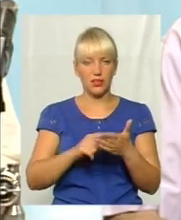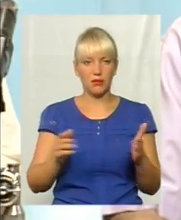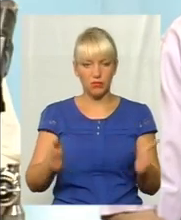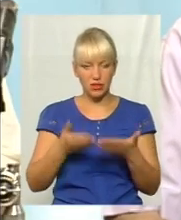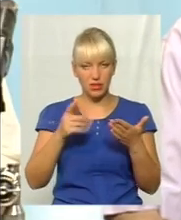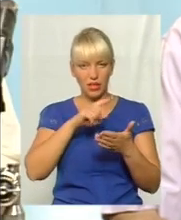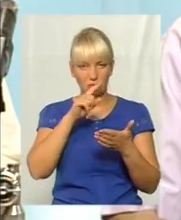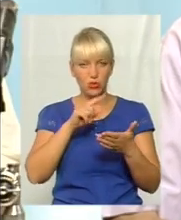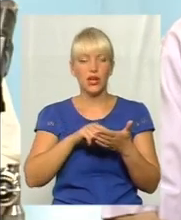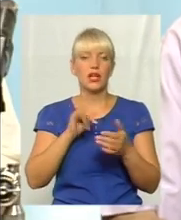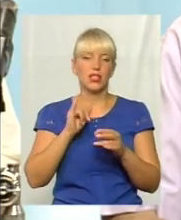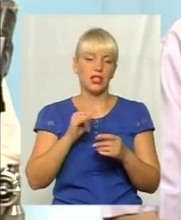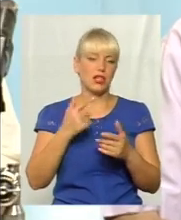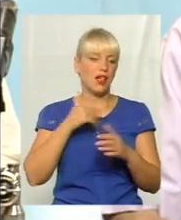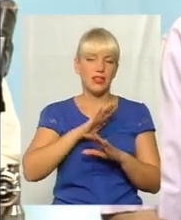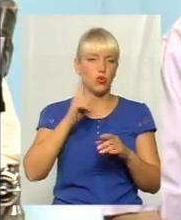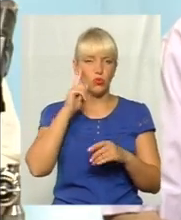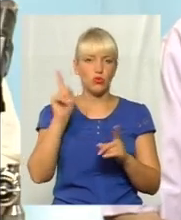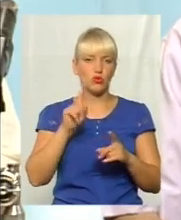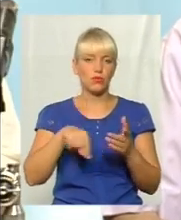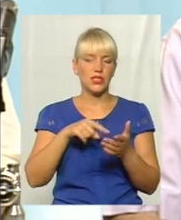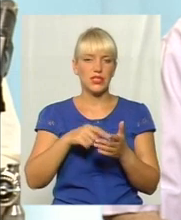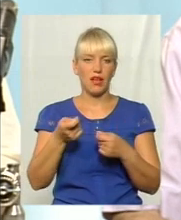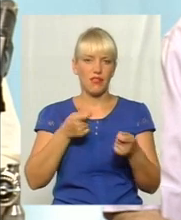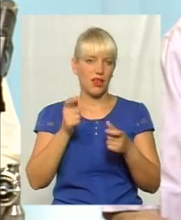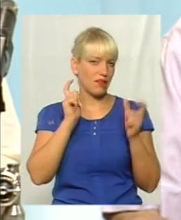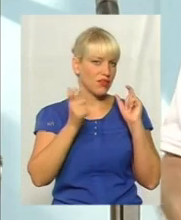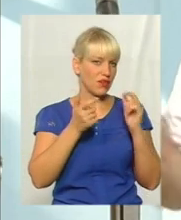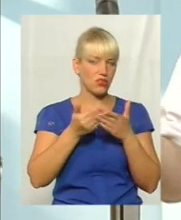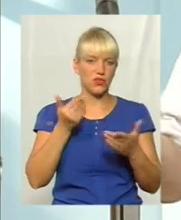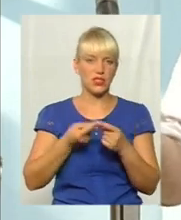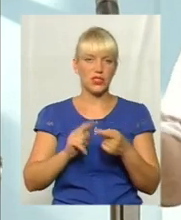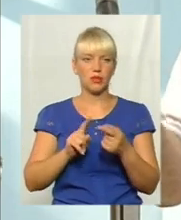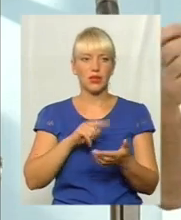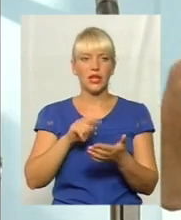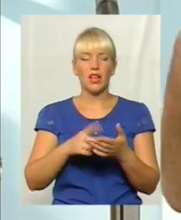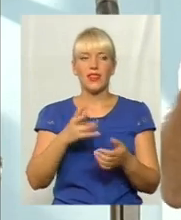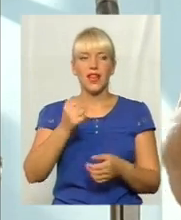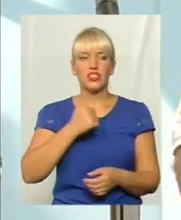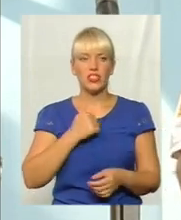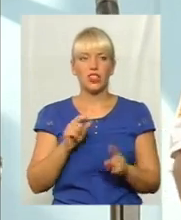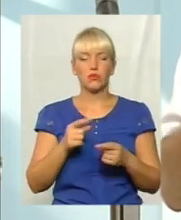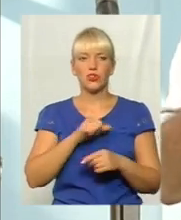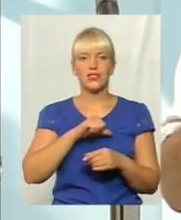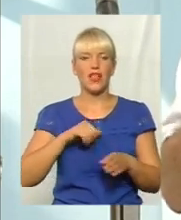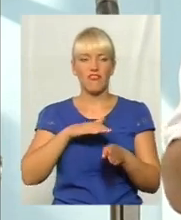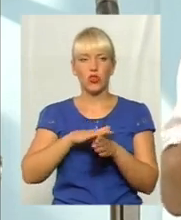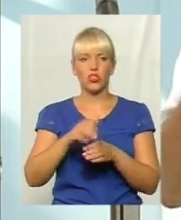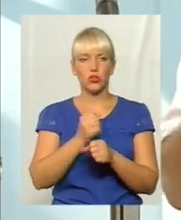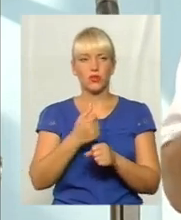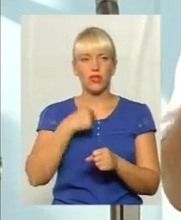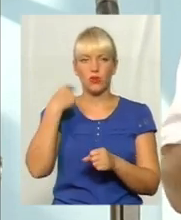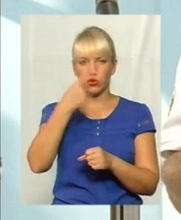думаю, що міська влада десь відвернеться від цих питань. Так, превеликий жаль, тому що сам виконавець робіт, і я